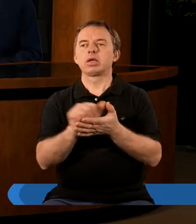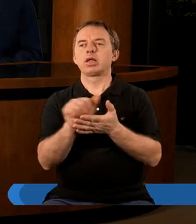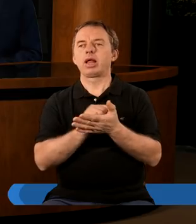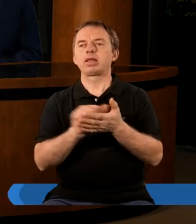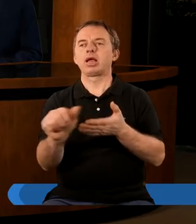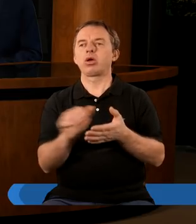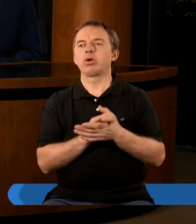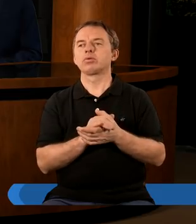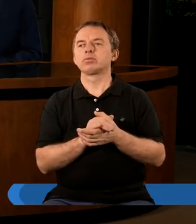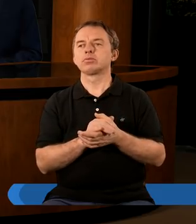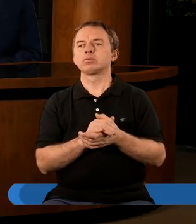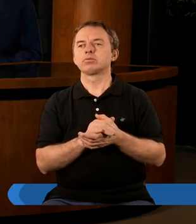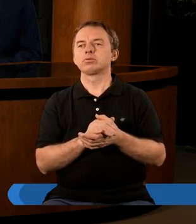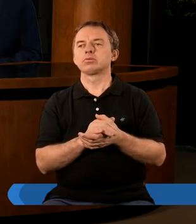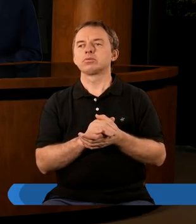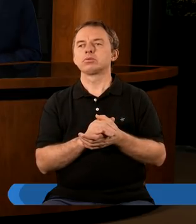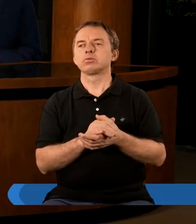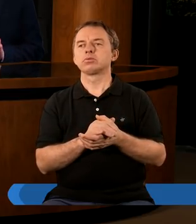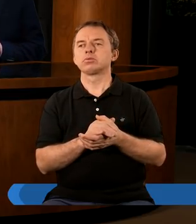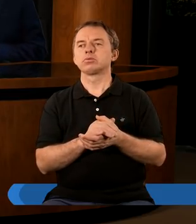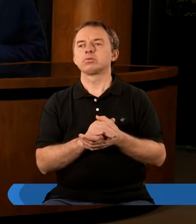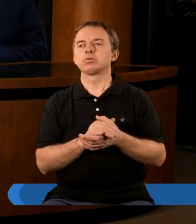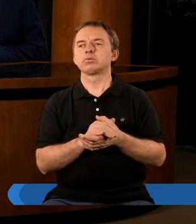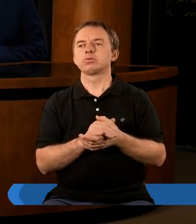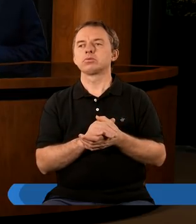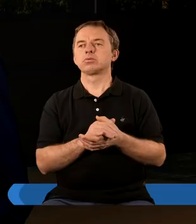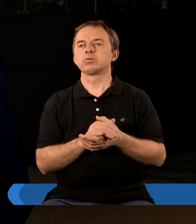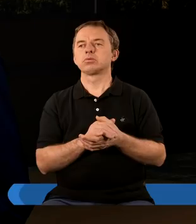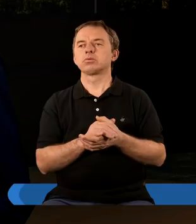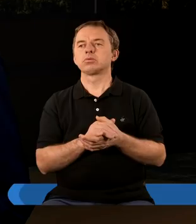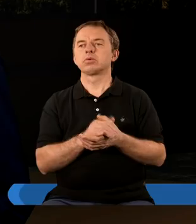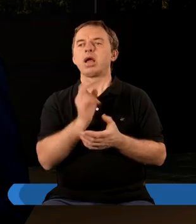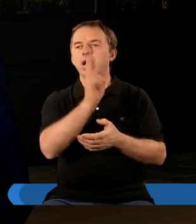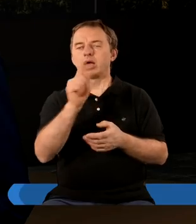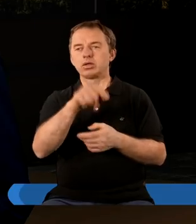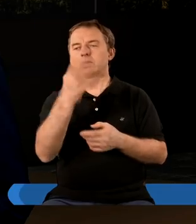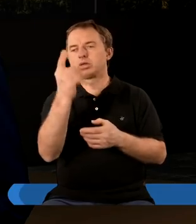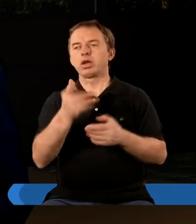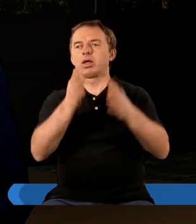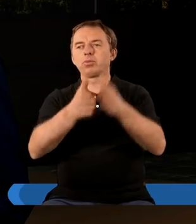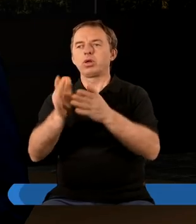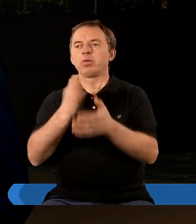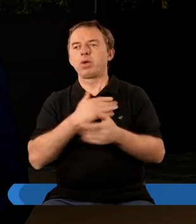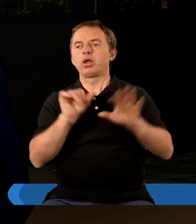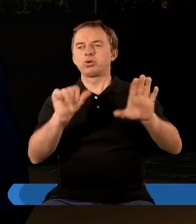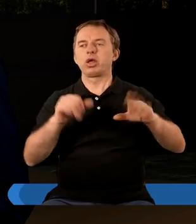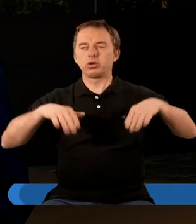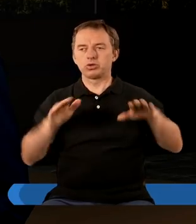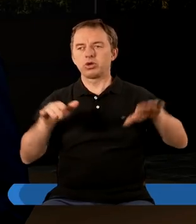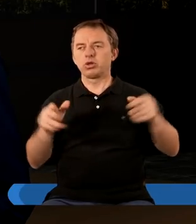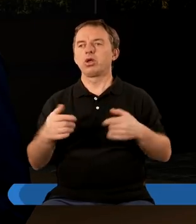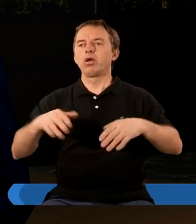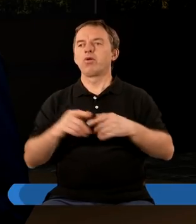jedenastego. Szymon, mógłbyś poprosić o przeczytanie tego tekstu? A każda z tych czterech postaci miała po sześć